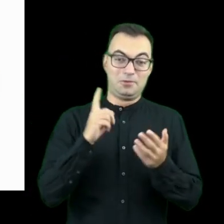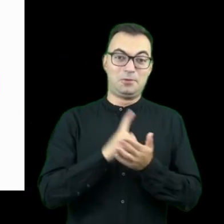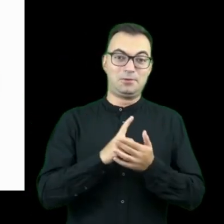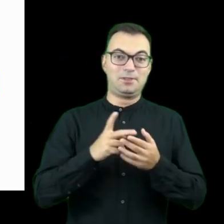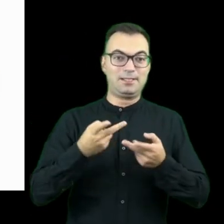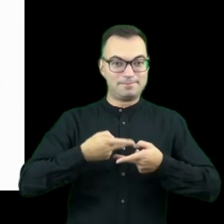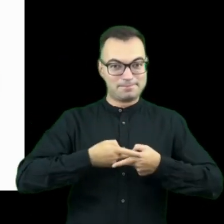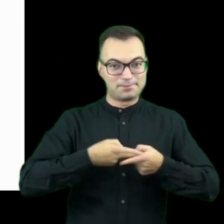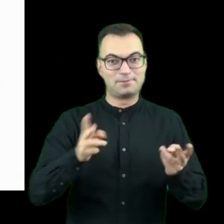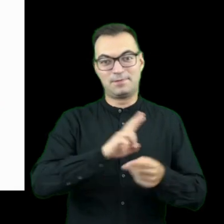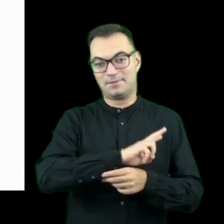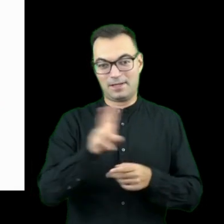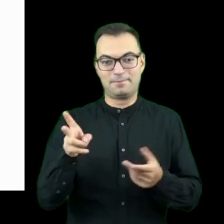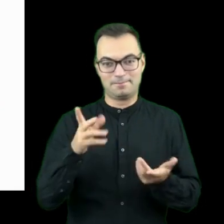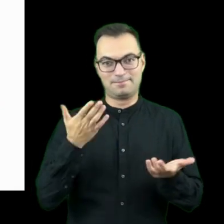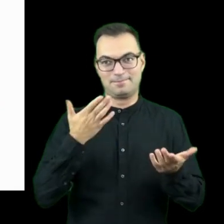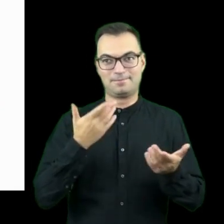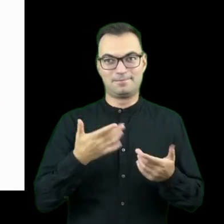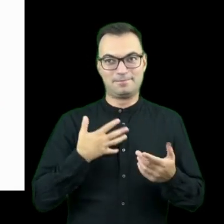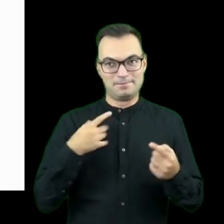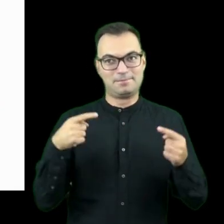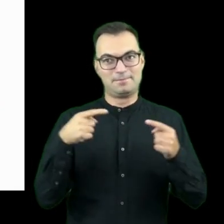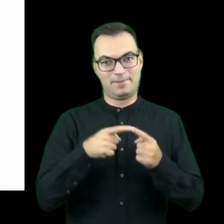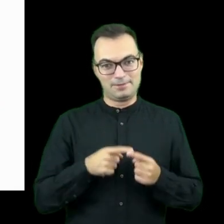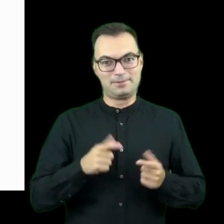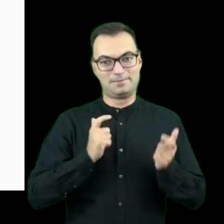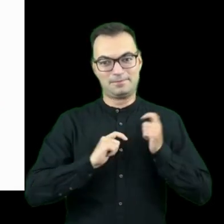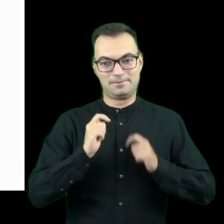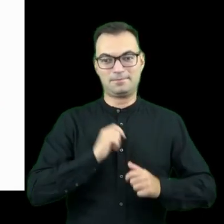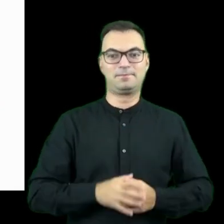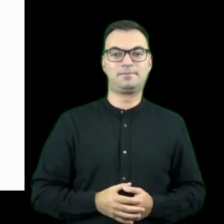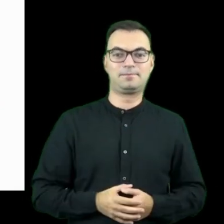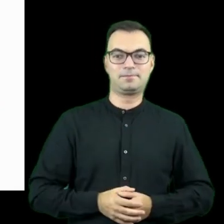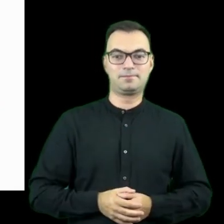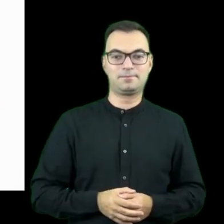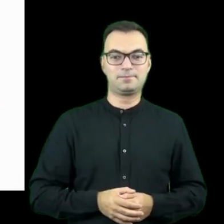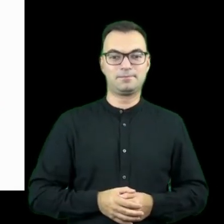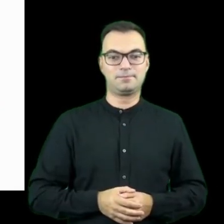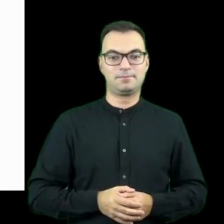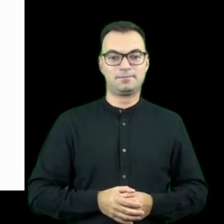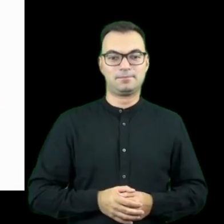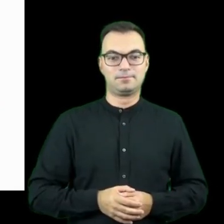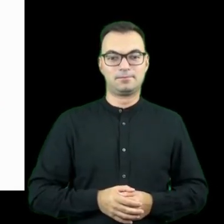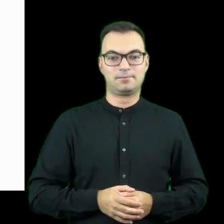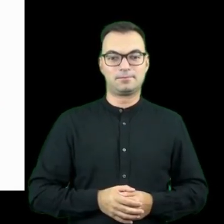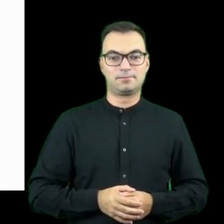z Wami w taki sposób, który będzie dla Was możliwie jak najciekawszy.